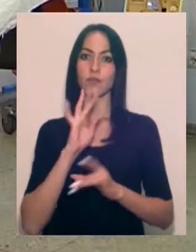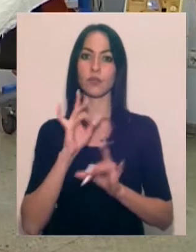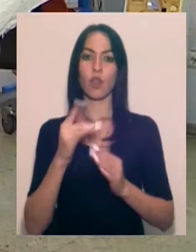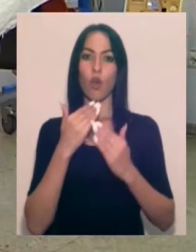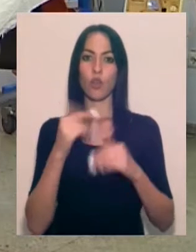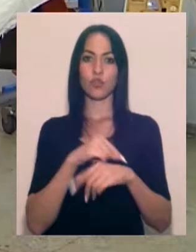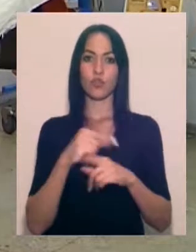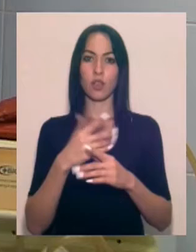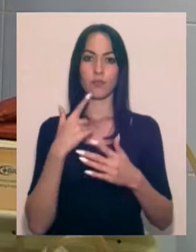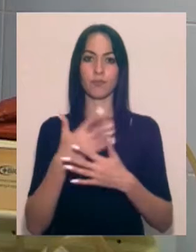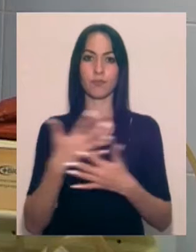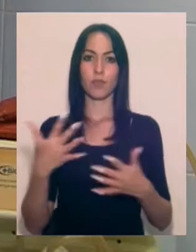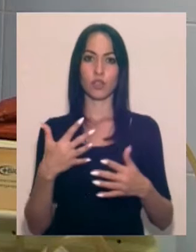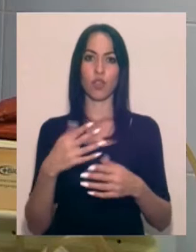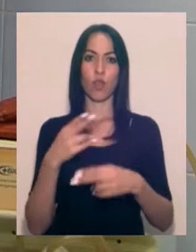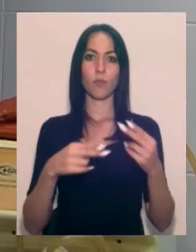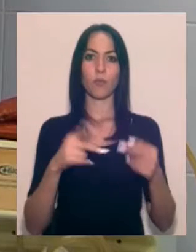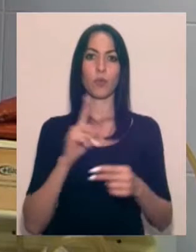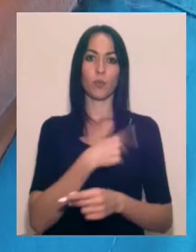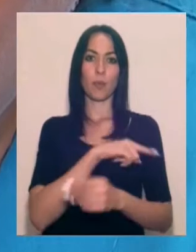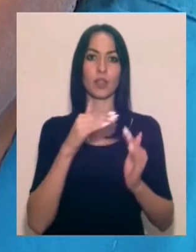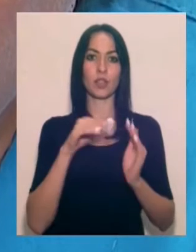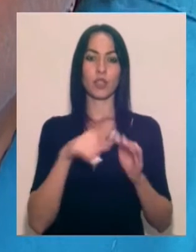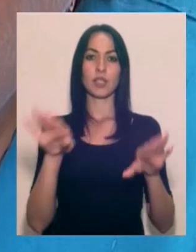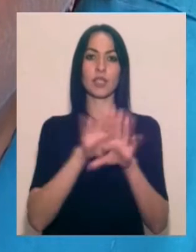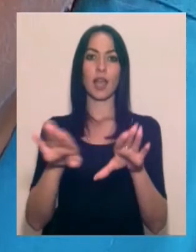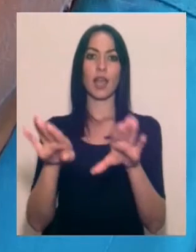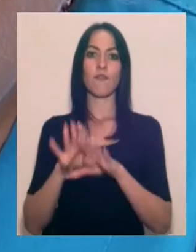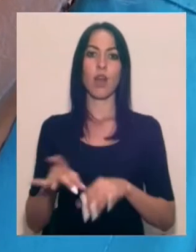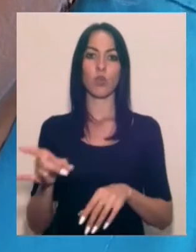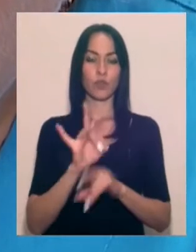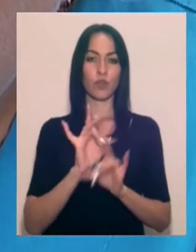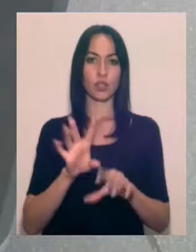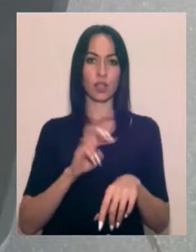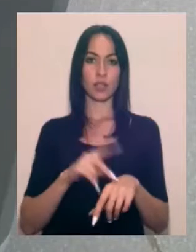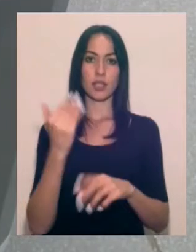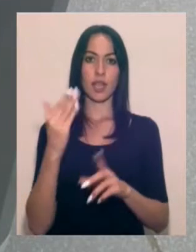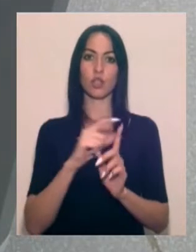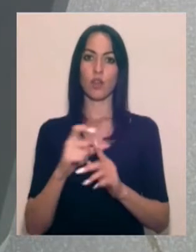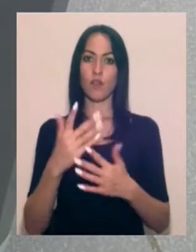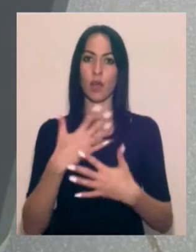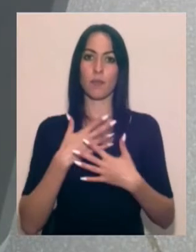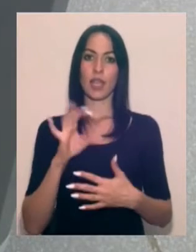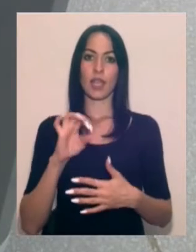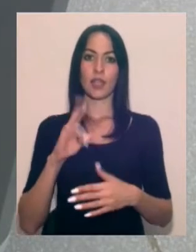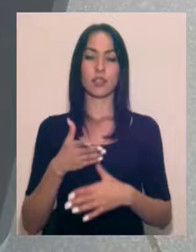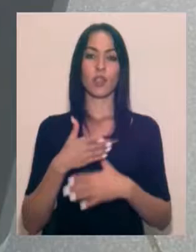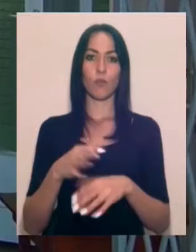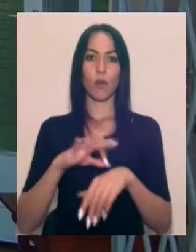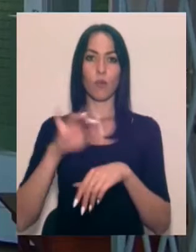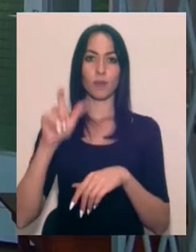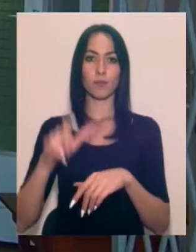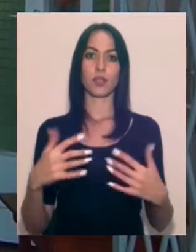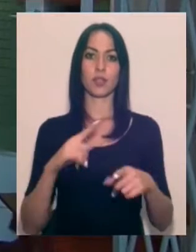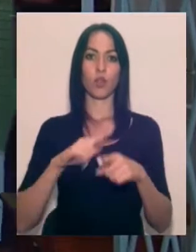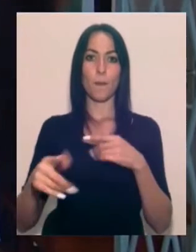операцій. Все через те, що медичні заклади у районі закриваються, каже лікарка. За її словами, саме кисень допомагає пацієнту першвидшити одужання.